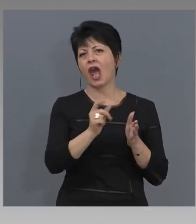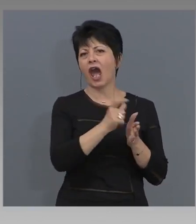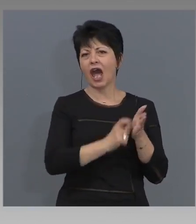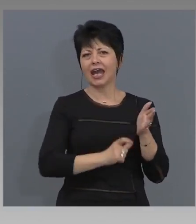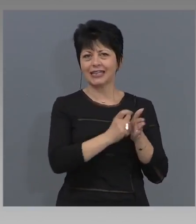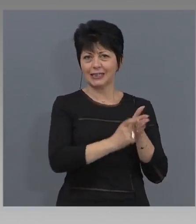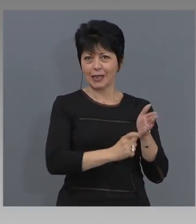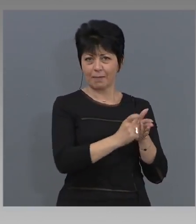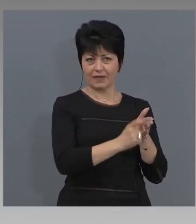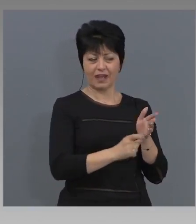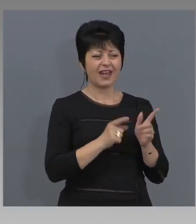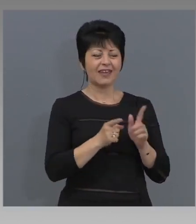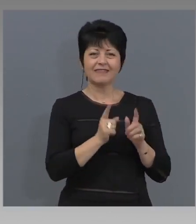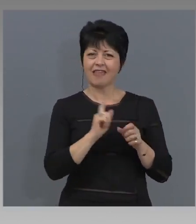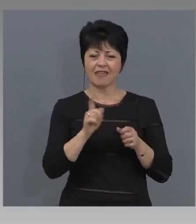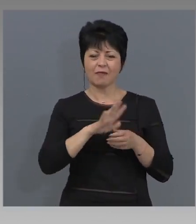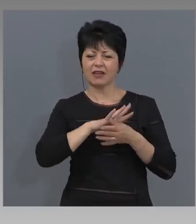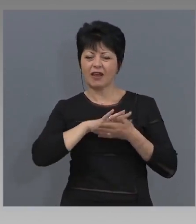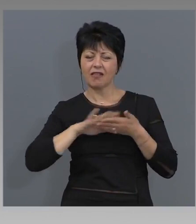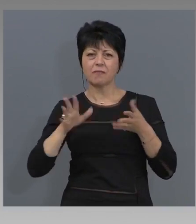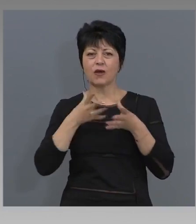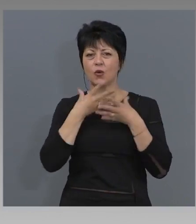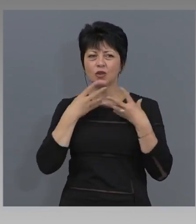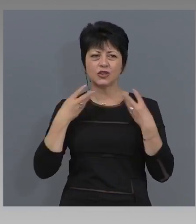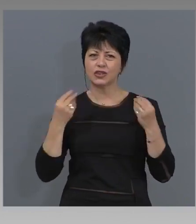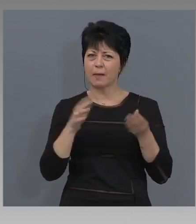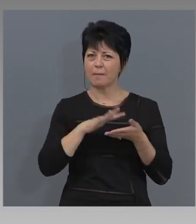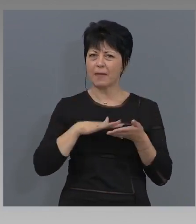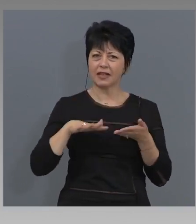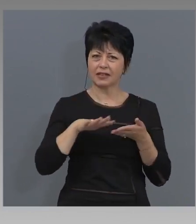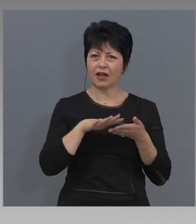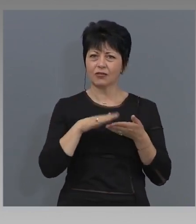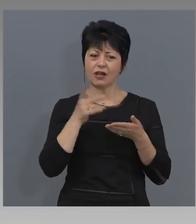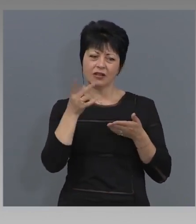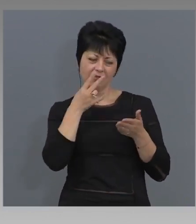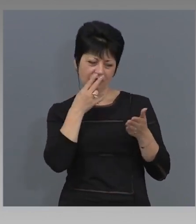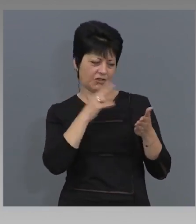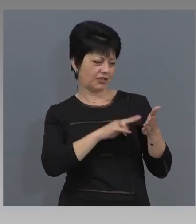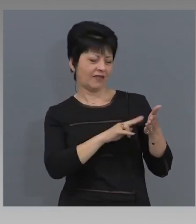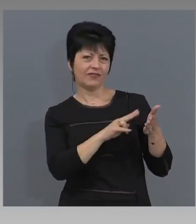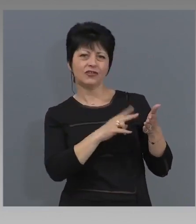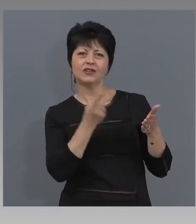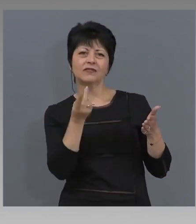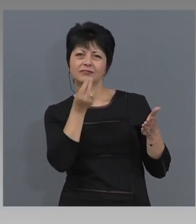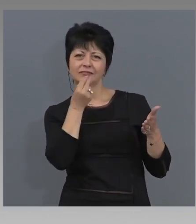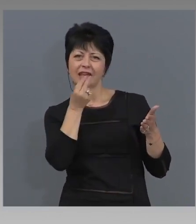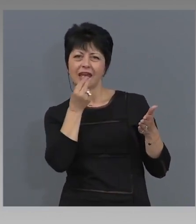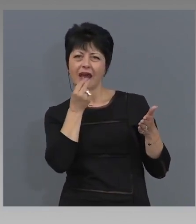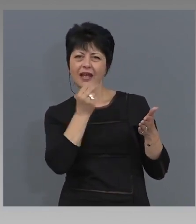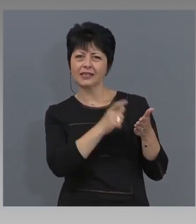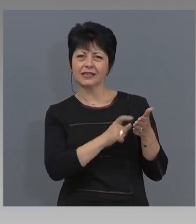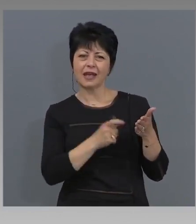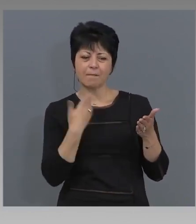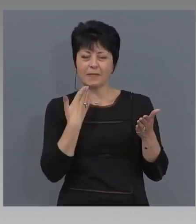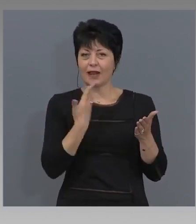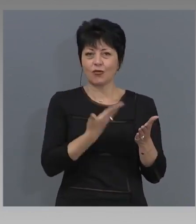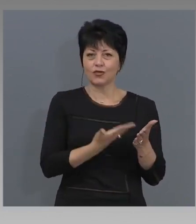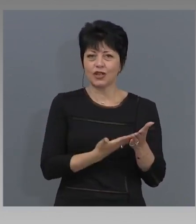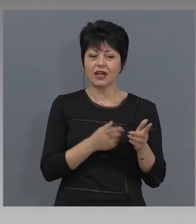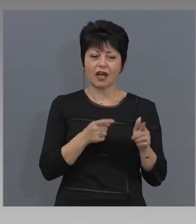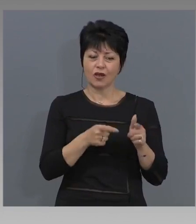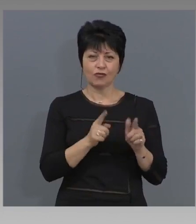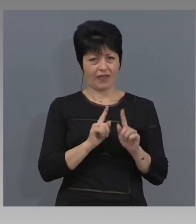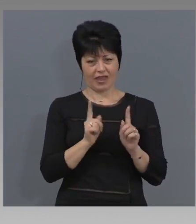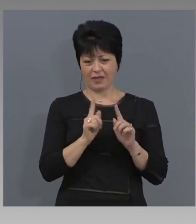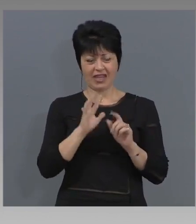изчерпателна това, че вътре ще има определени менюта, които ти ще видиш като ястия и предложение не значи, че това ще е